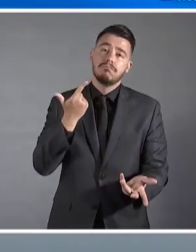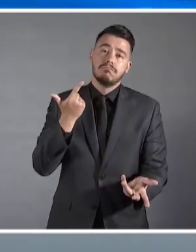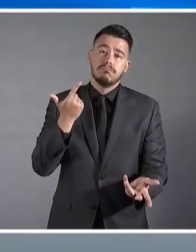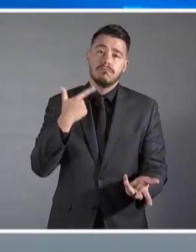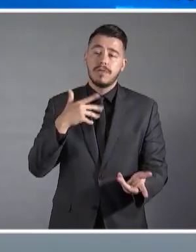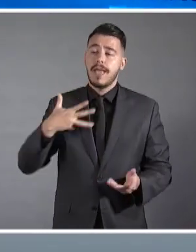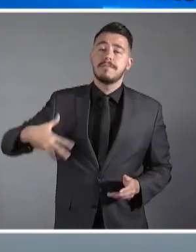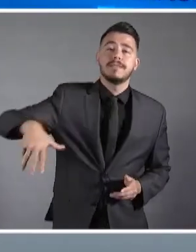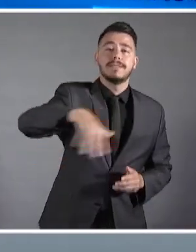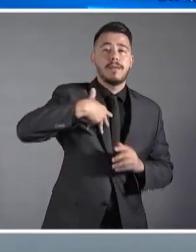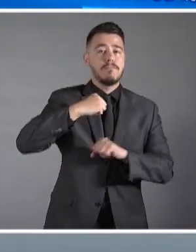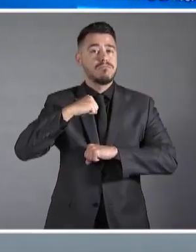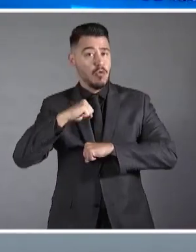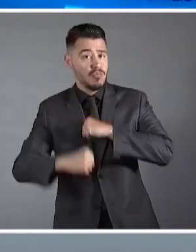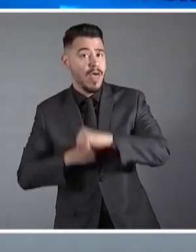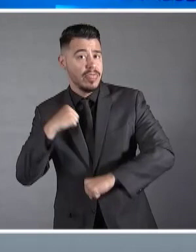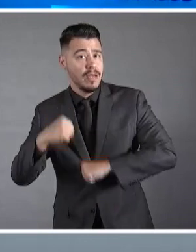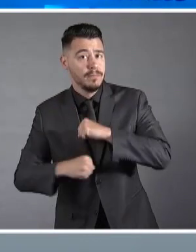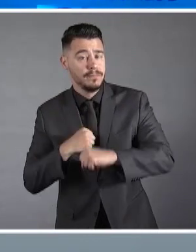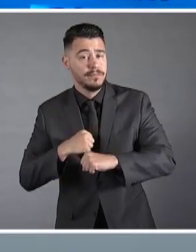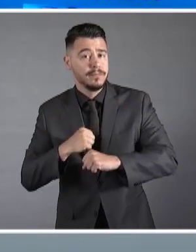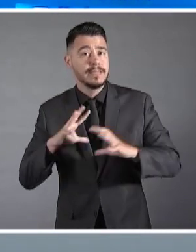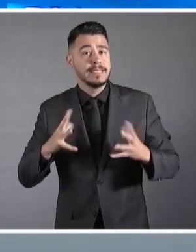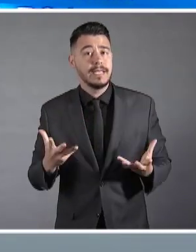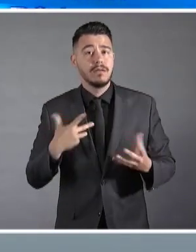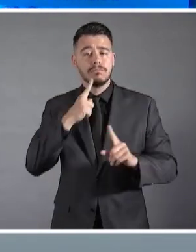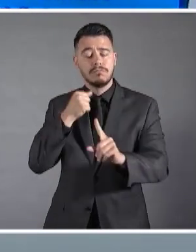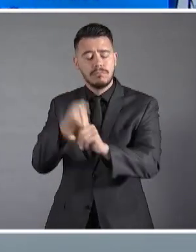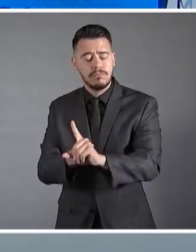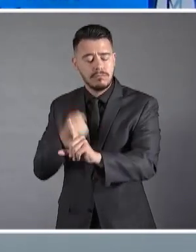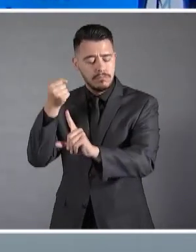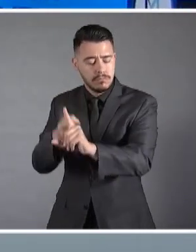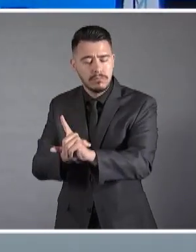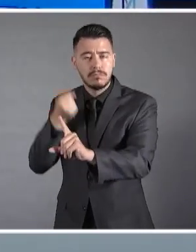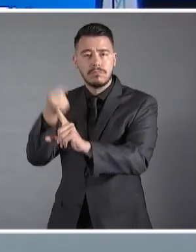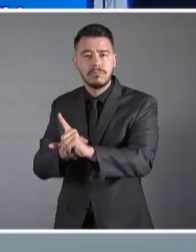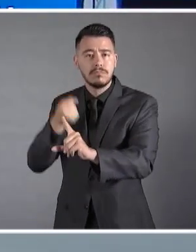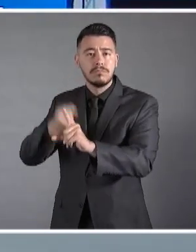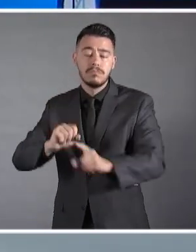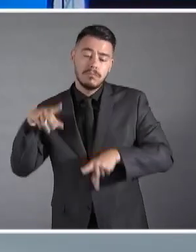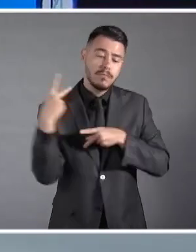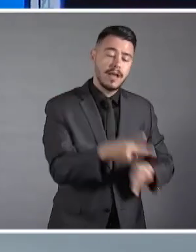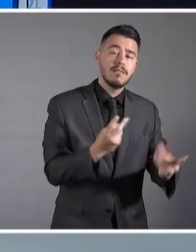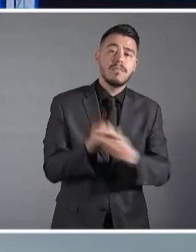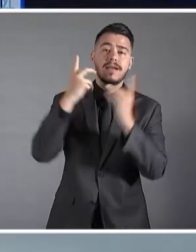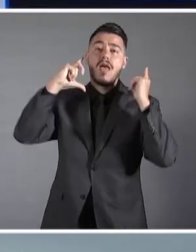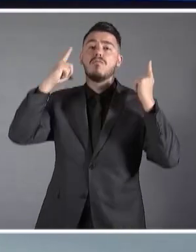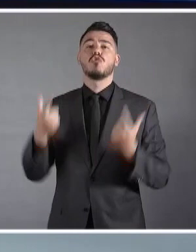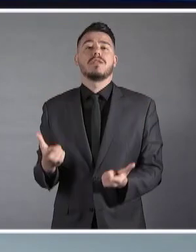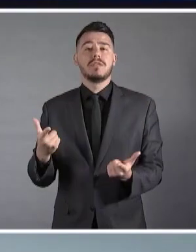προσπάθειας, των ακούραστων αγωνιστών της Νέας Δημοκρατίας, με πρώτος τους